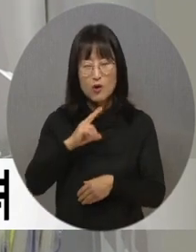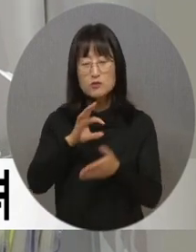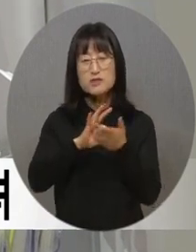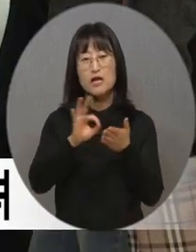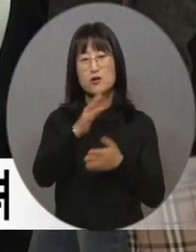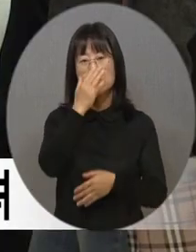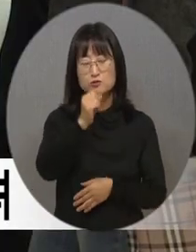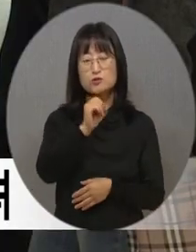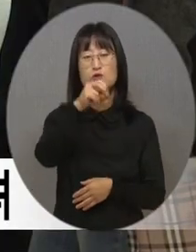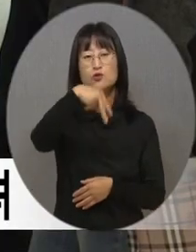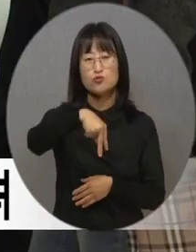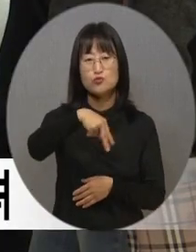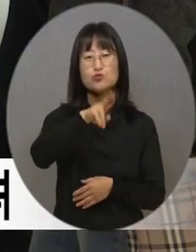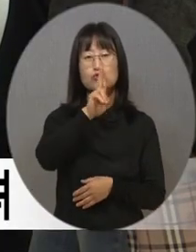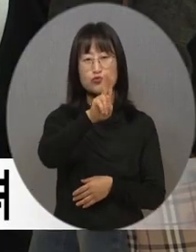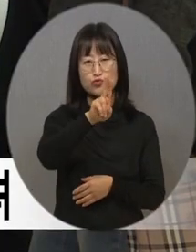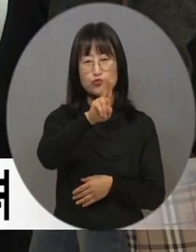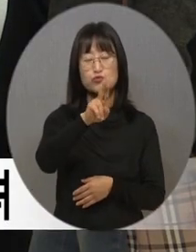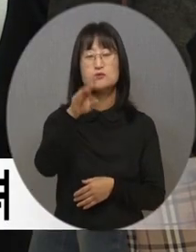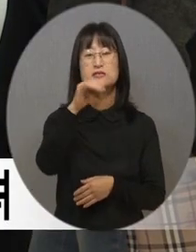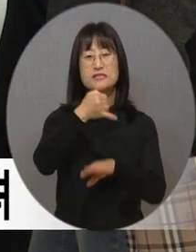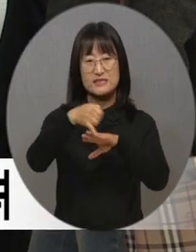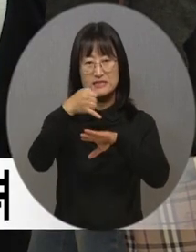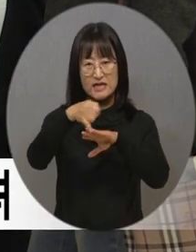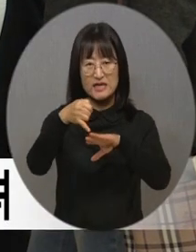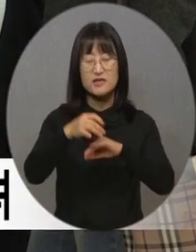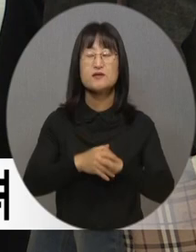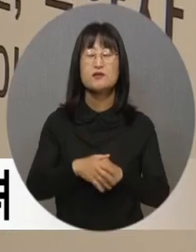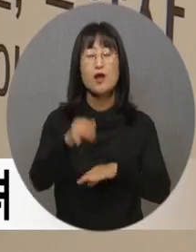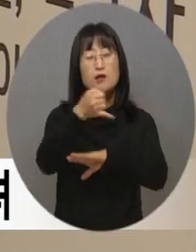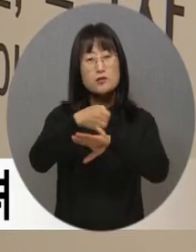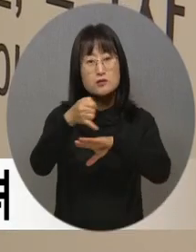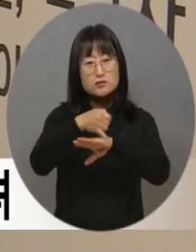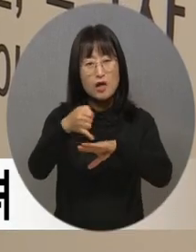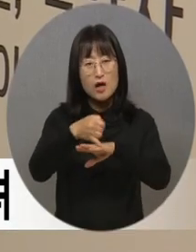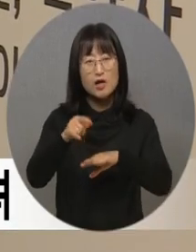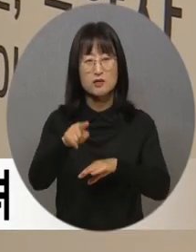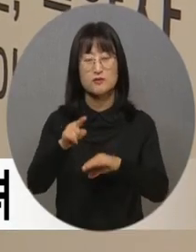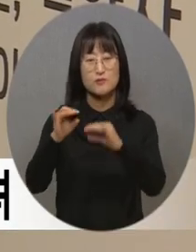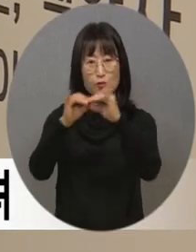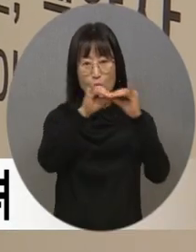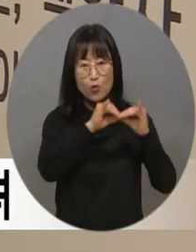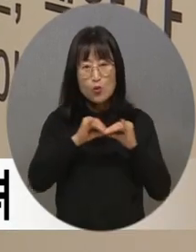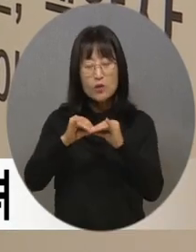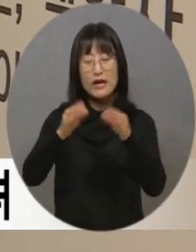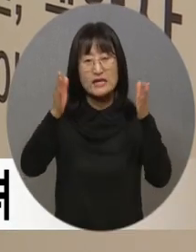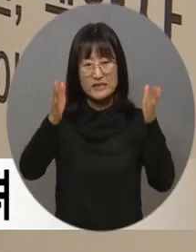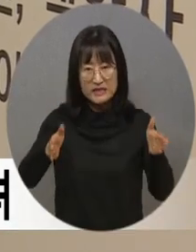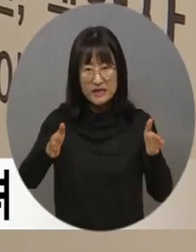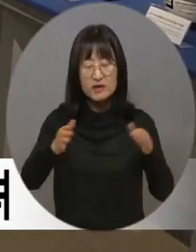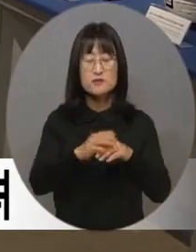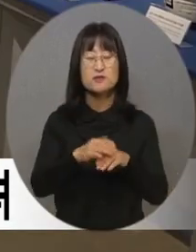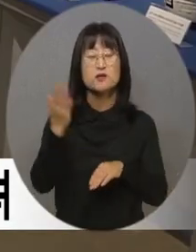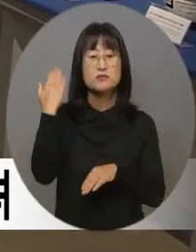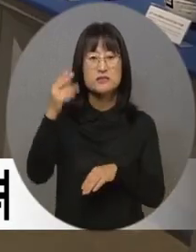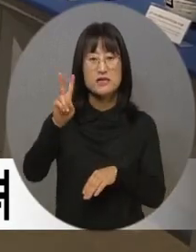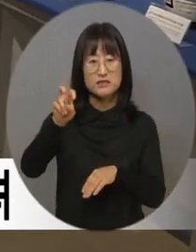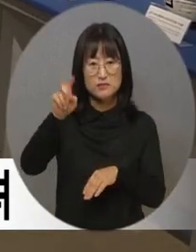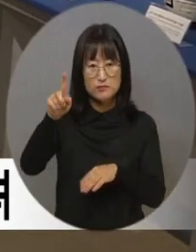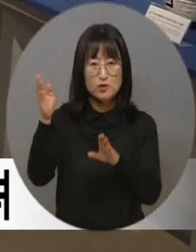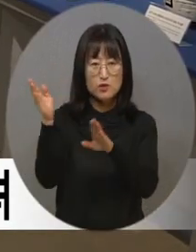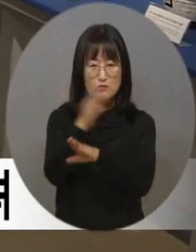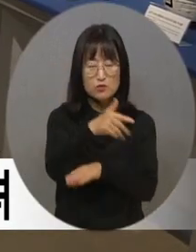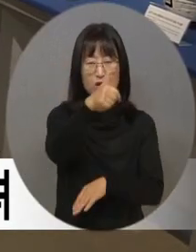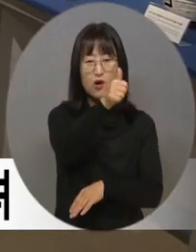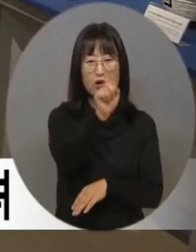디자인. 한국 장애인 개발원이 유니버설 디자인 공감 주간을 맞아 지난 21일부터 예술의 전당